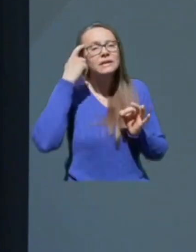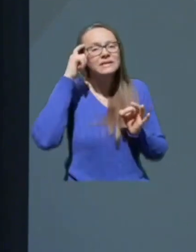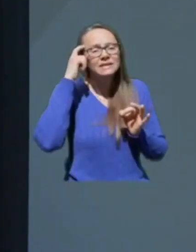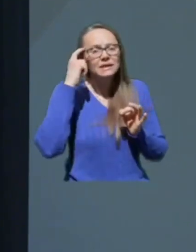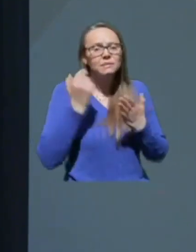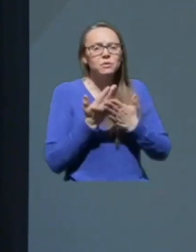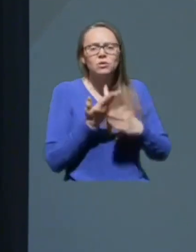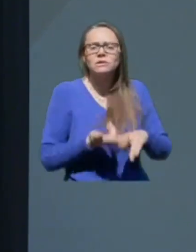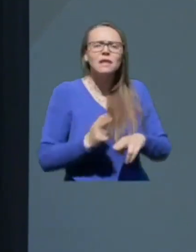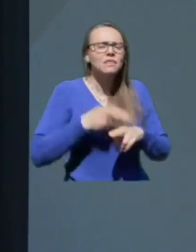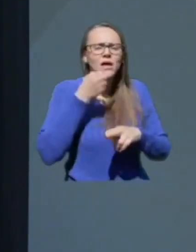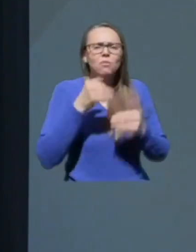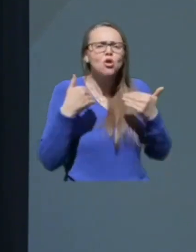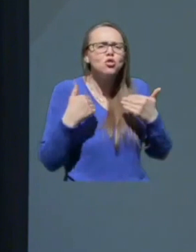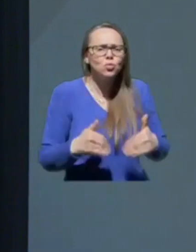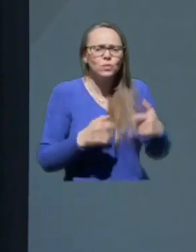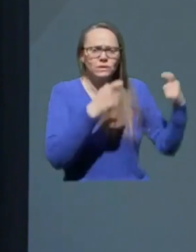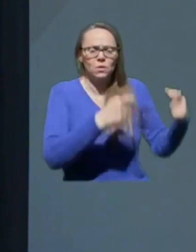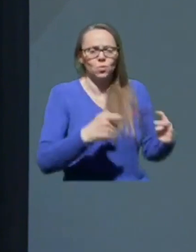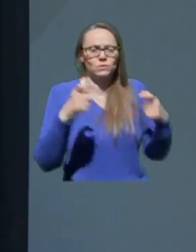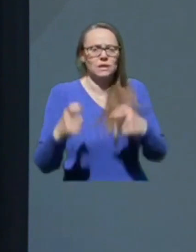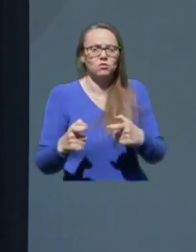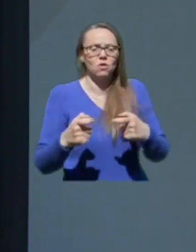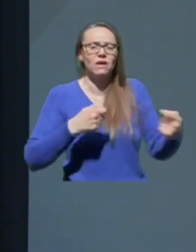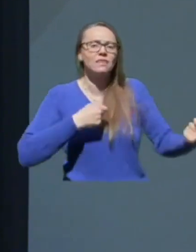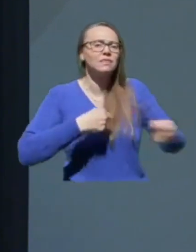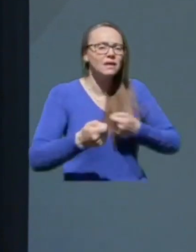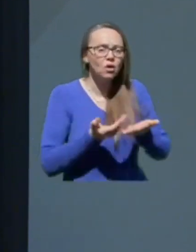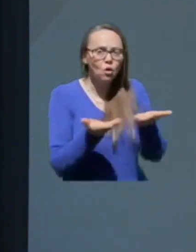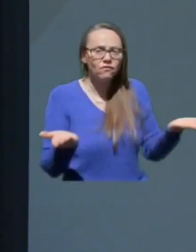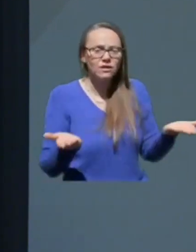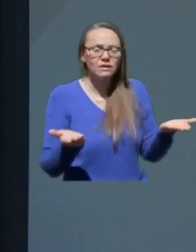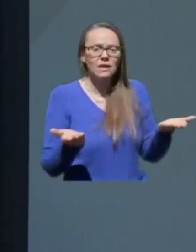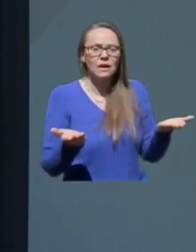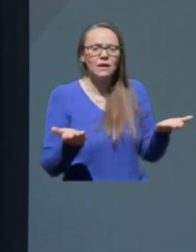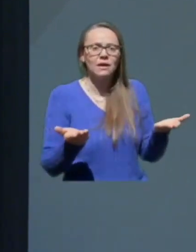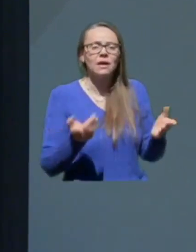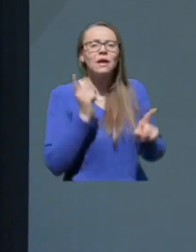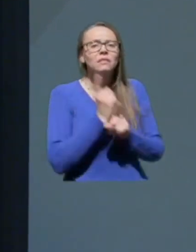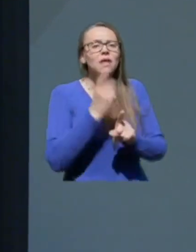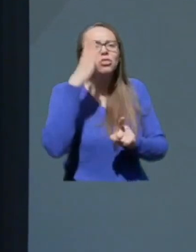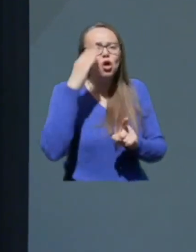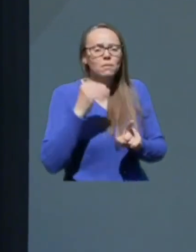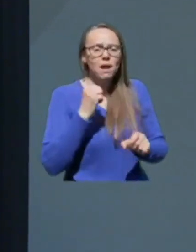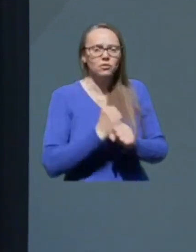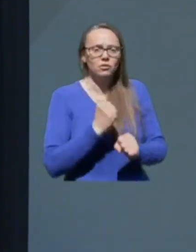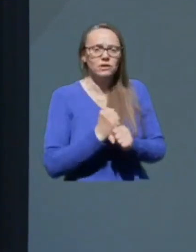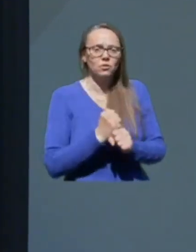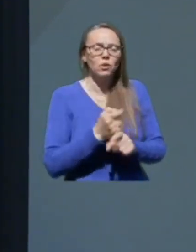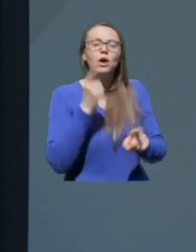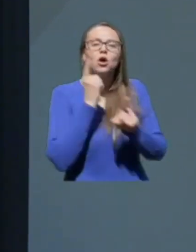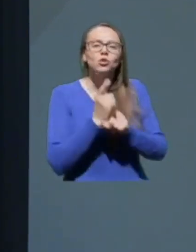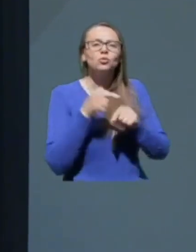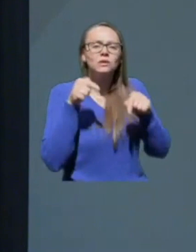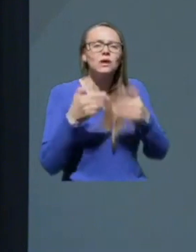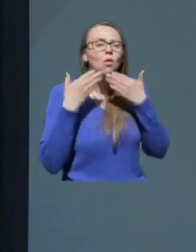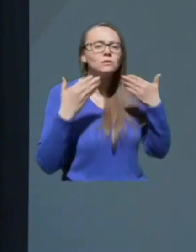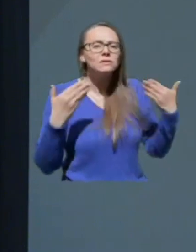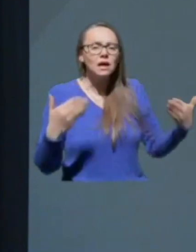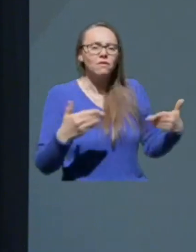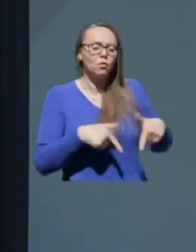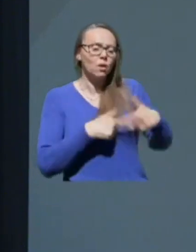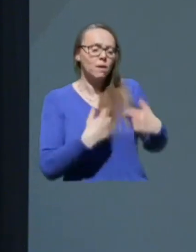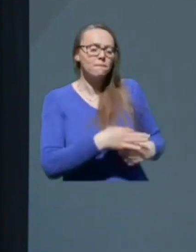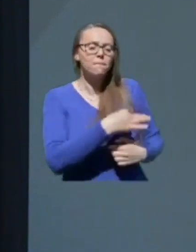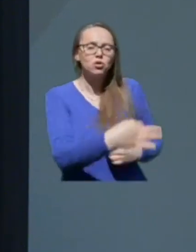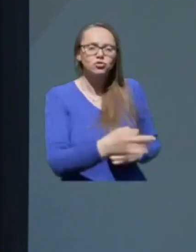za najbolj nujne ustanove, trgovine, da normalno delujajo. Prav tako se zahvaljujem prostovolcem